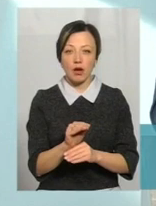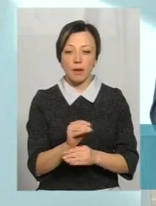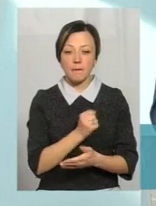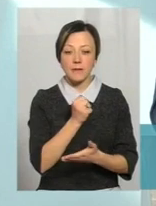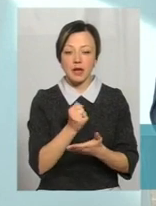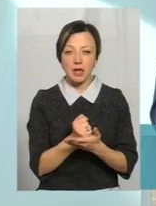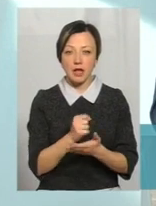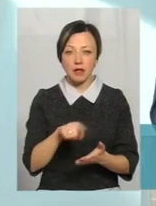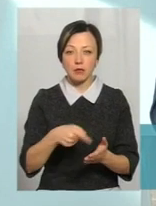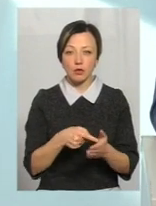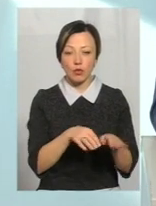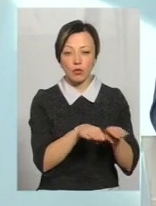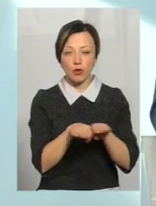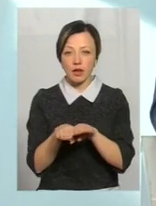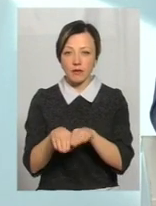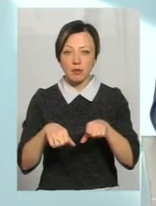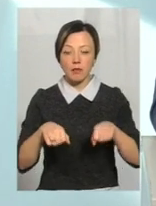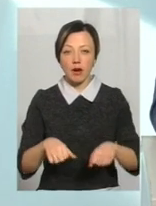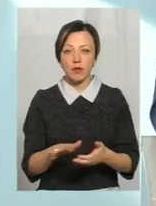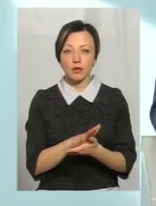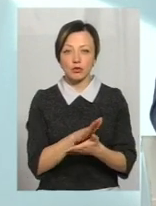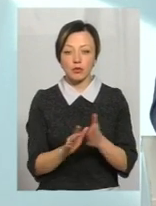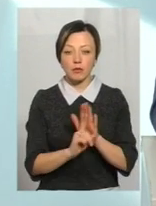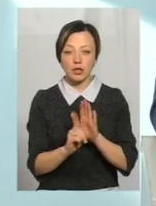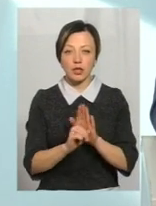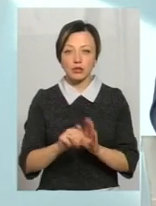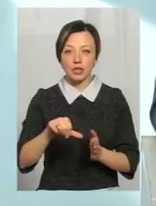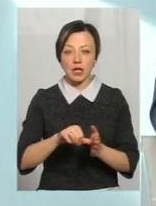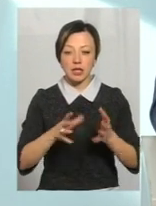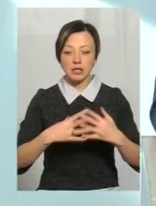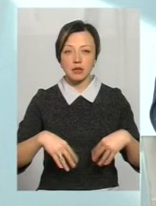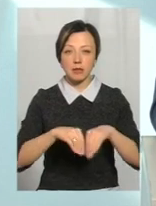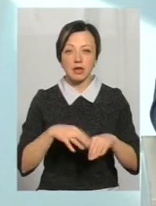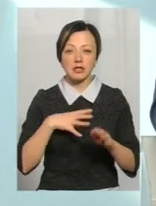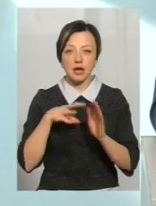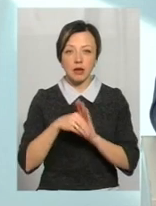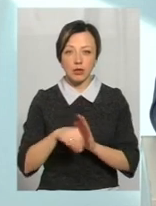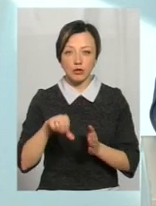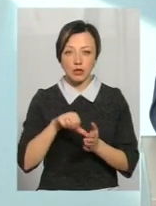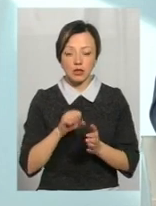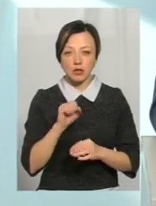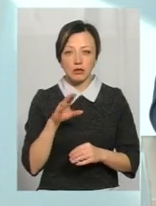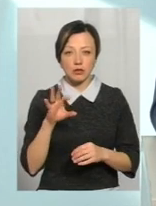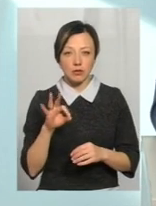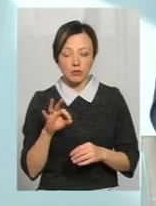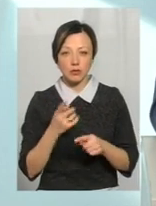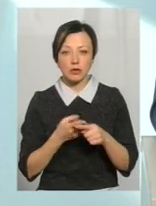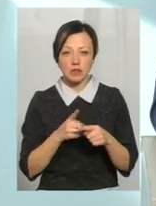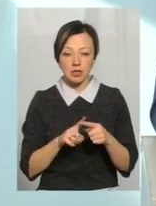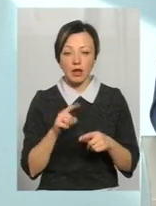рівні право безкоштового проїзду отримали члени сімей загиблих учасників АТО. Це про те, про що я казав.